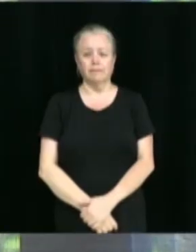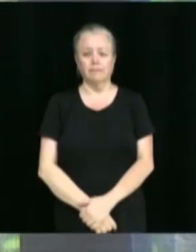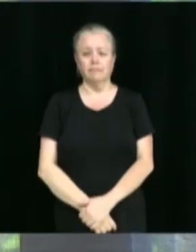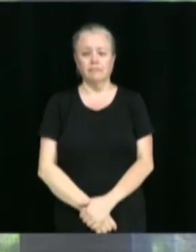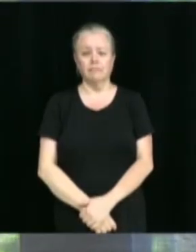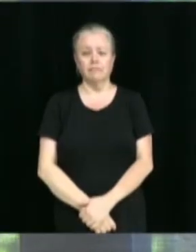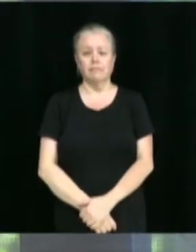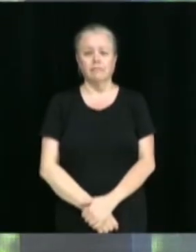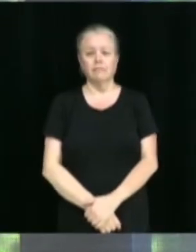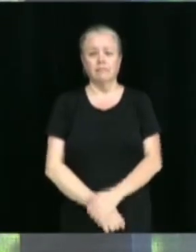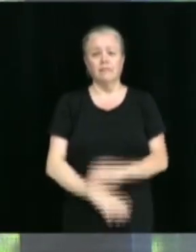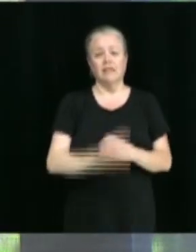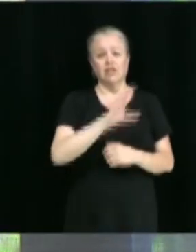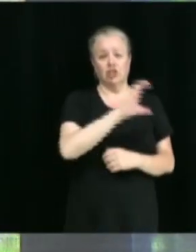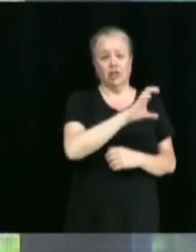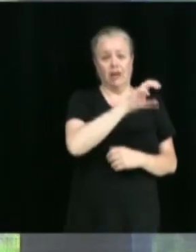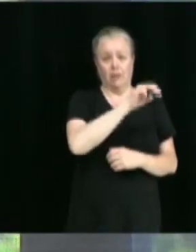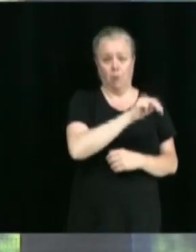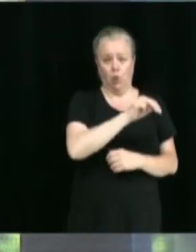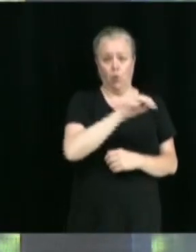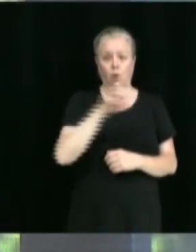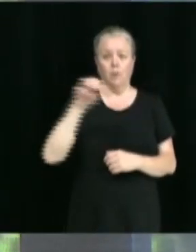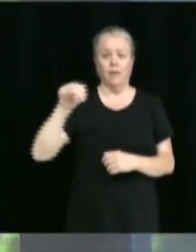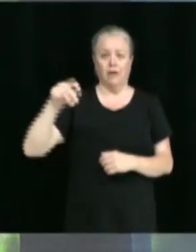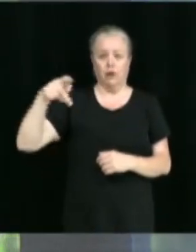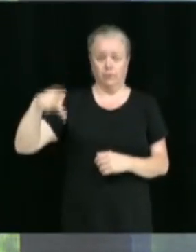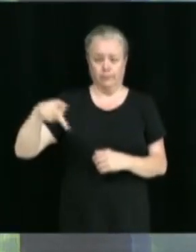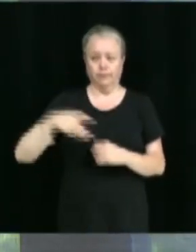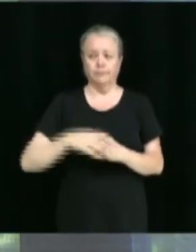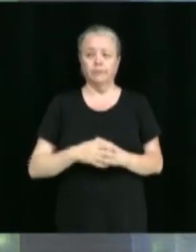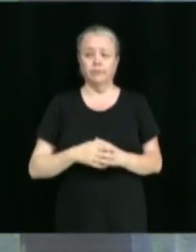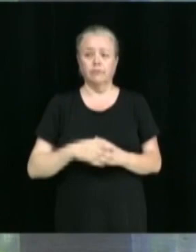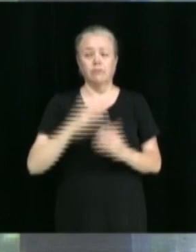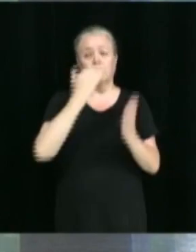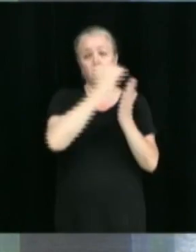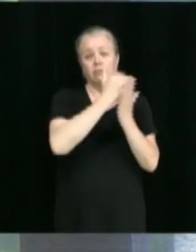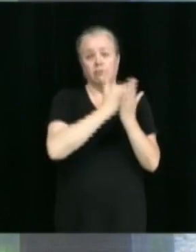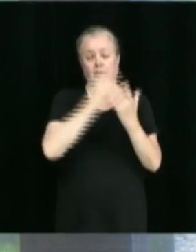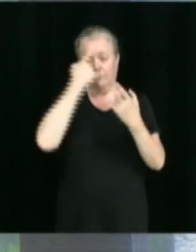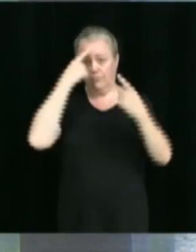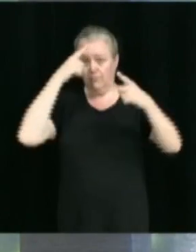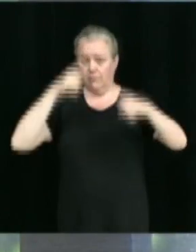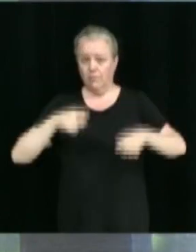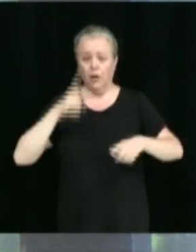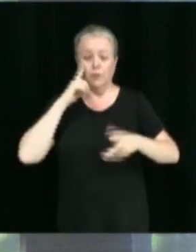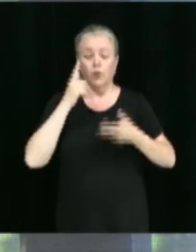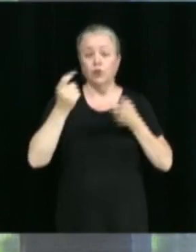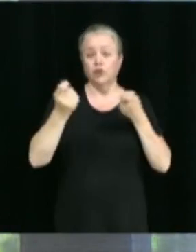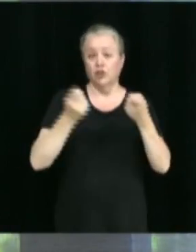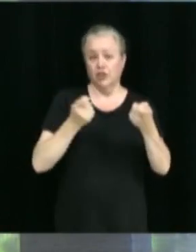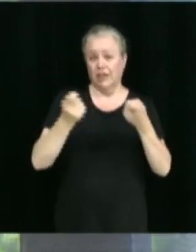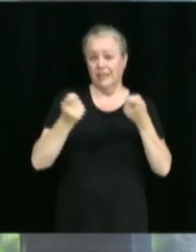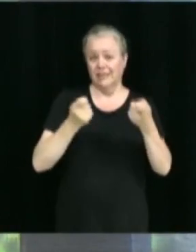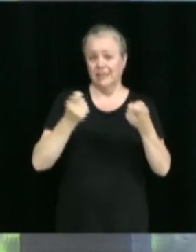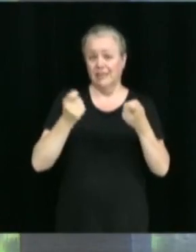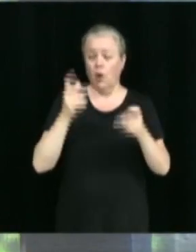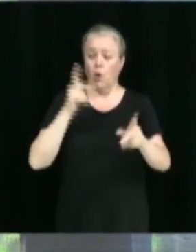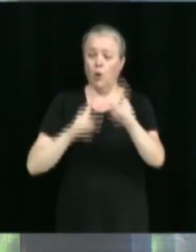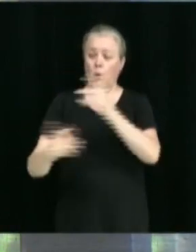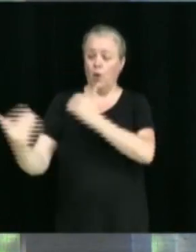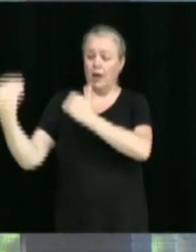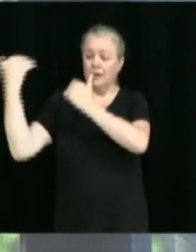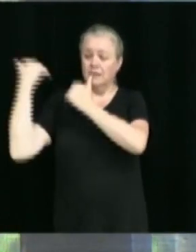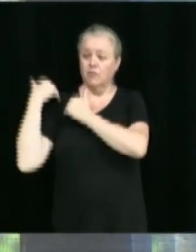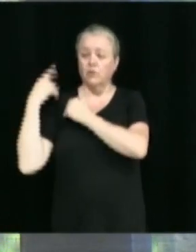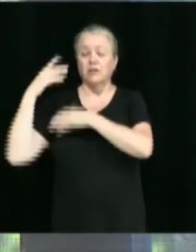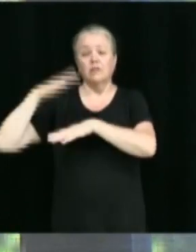Chantal Moureau, Michael Provencher. Protocole d'entente intervenu concernant la gestion des appariteurs et de l'entretien du stade Rémy